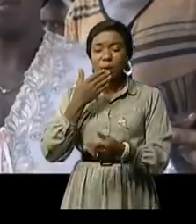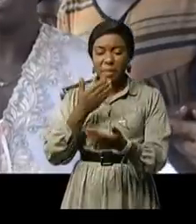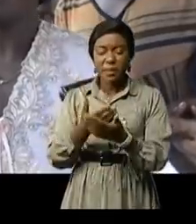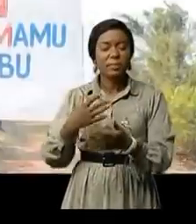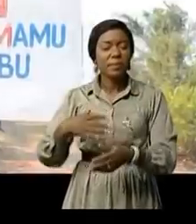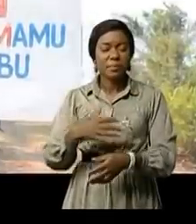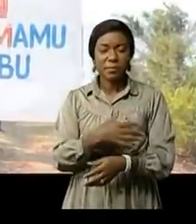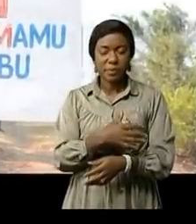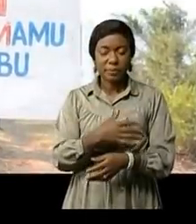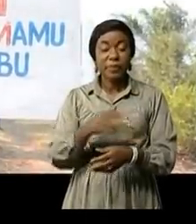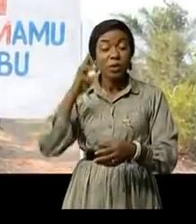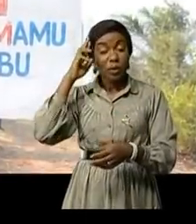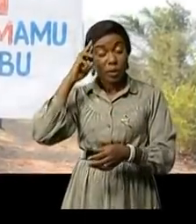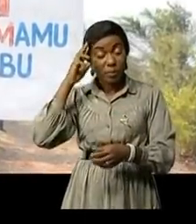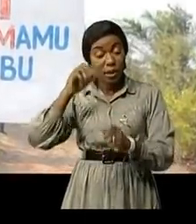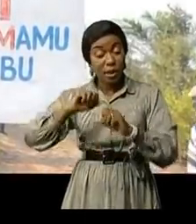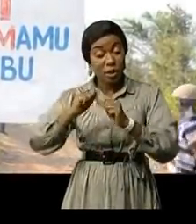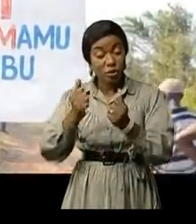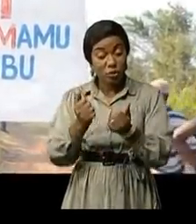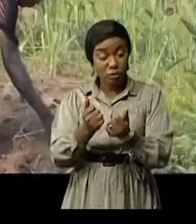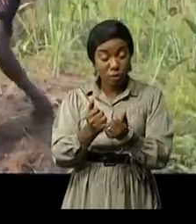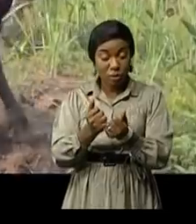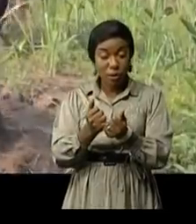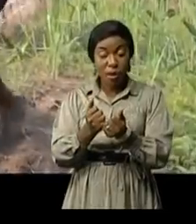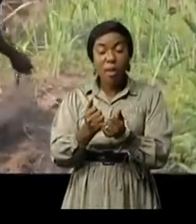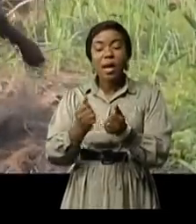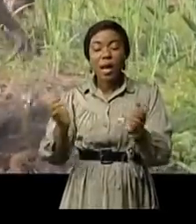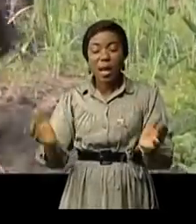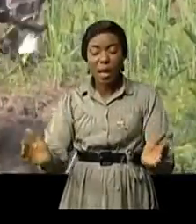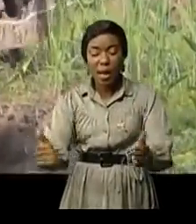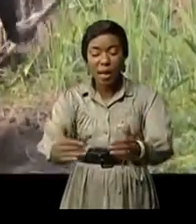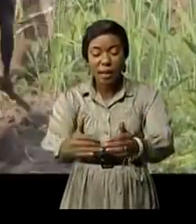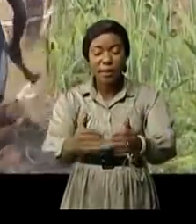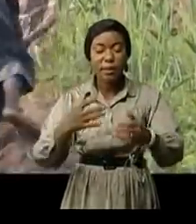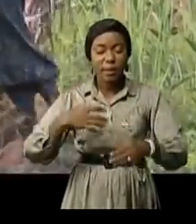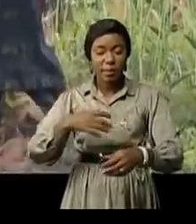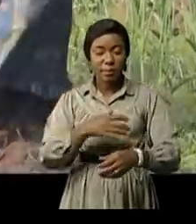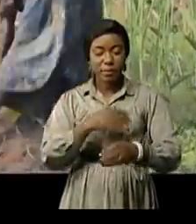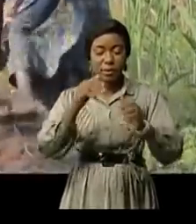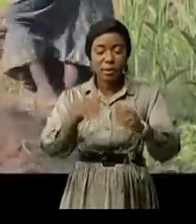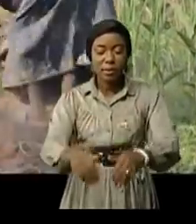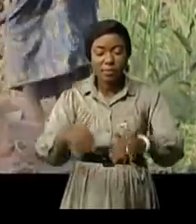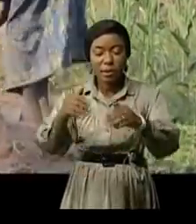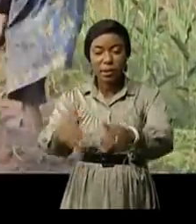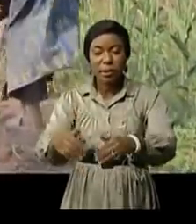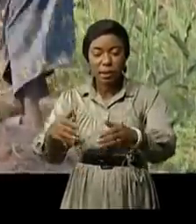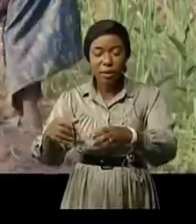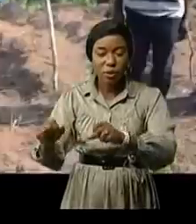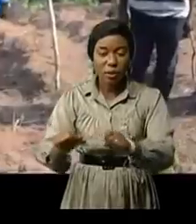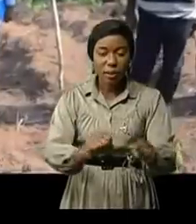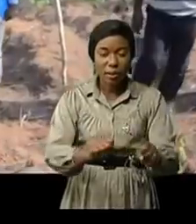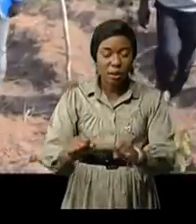Rappelons que l'association Bama Mubachi Tembu encadre les femmes paysannes qui s'adonnent aux activités